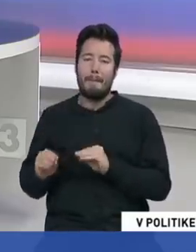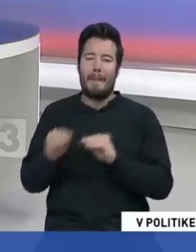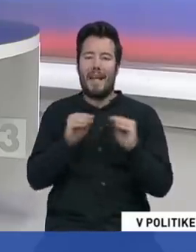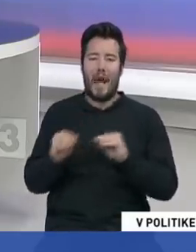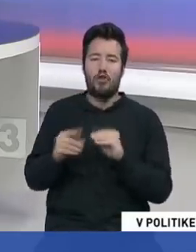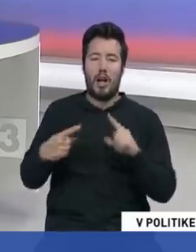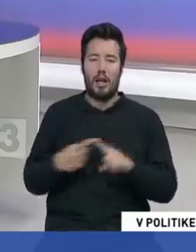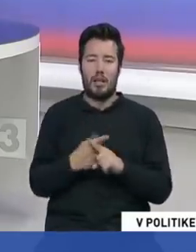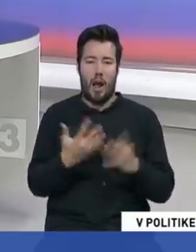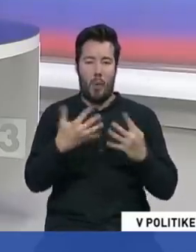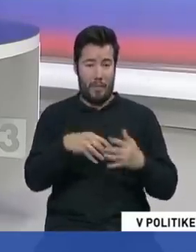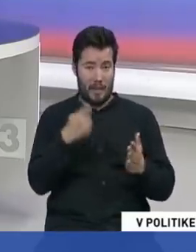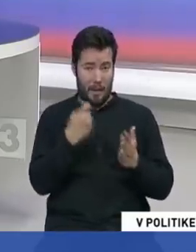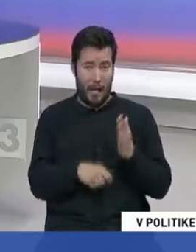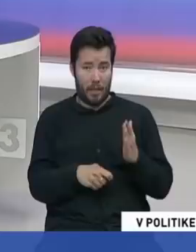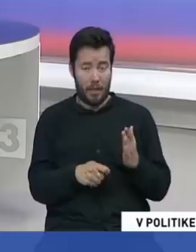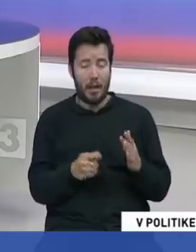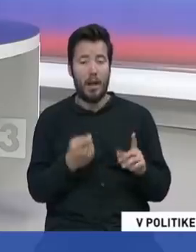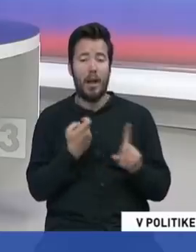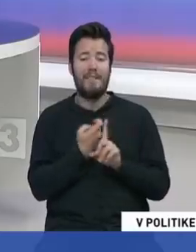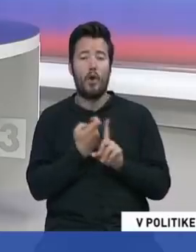kvóty. Navyše aj v čase toho,